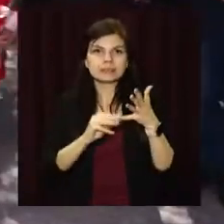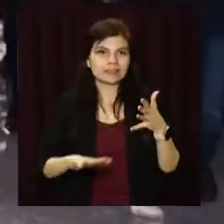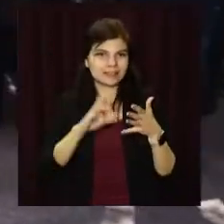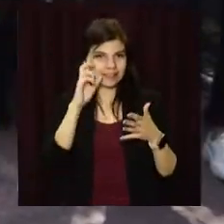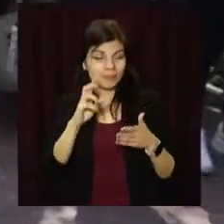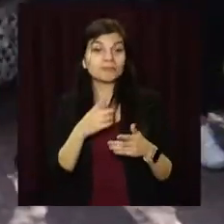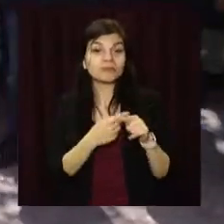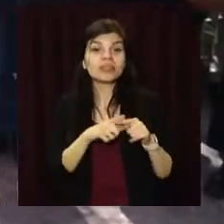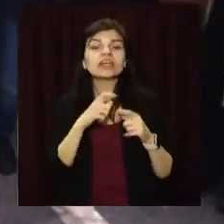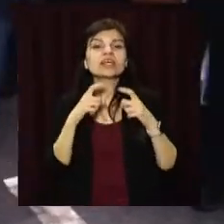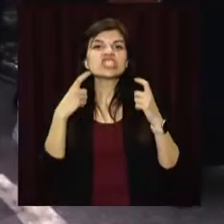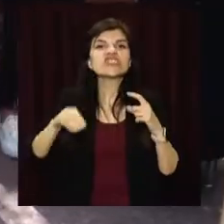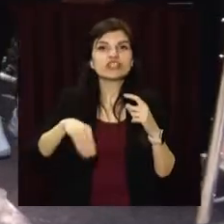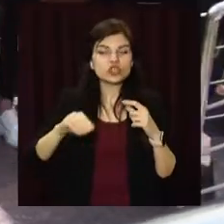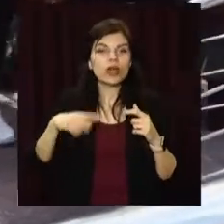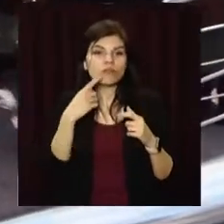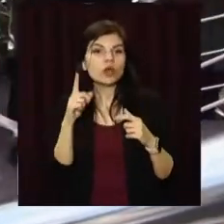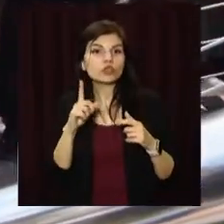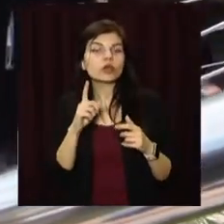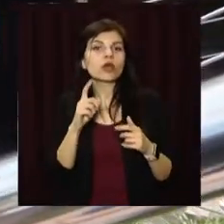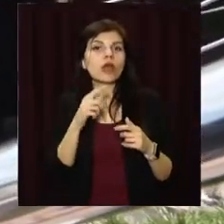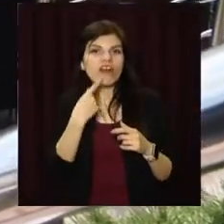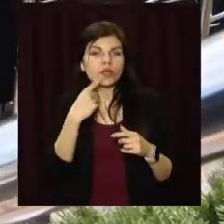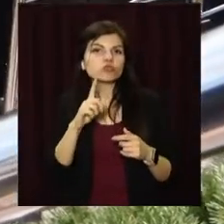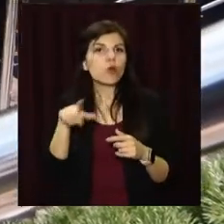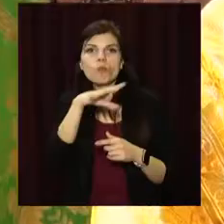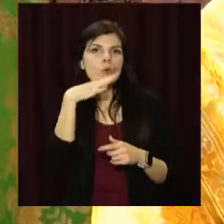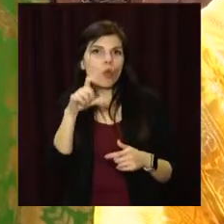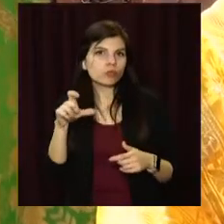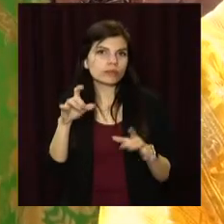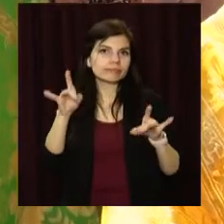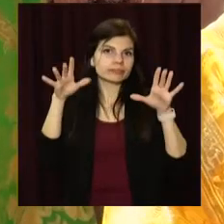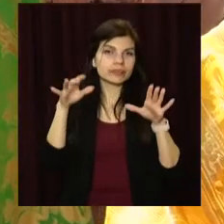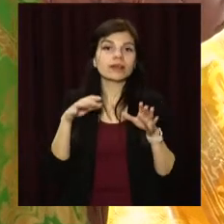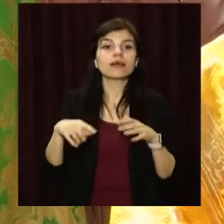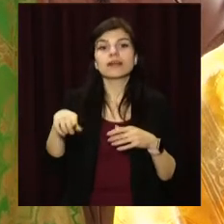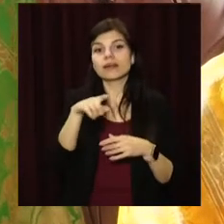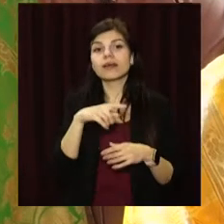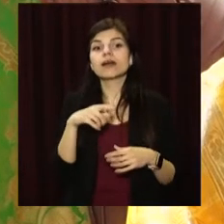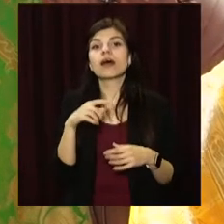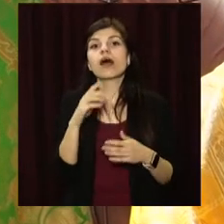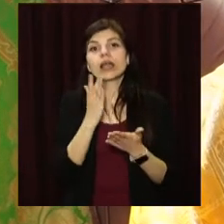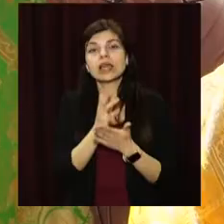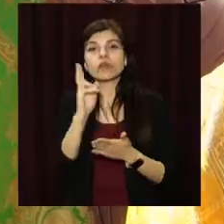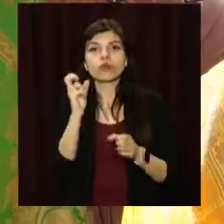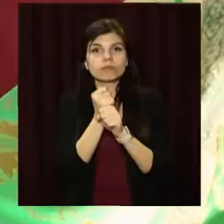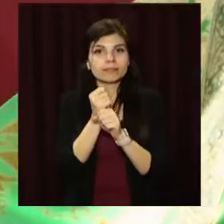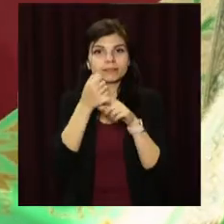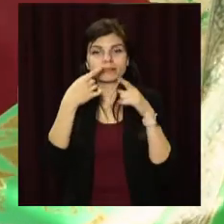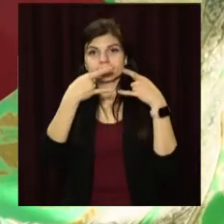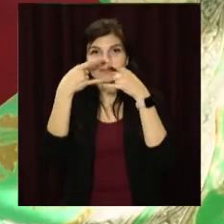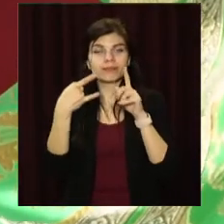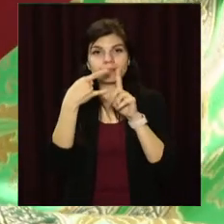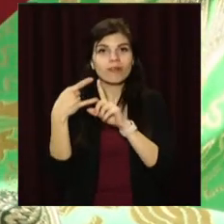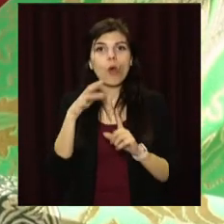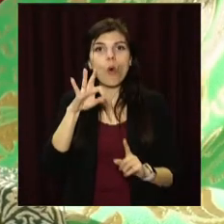священнослужителі, чимало прихожан все ж таки не прийшли до храму. Для них вже у багатьох релігійних осередках налагодили онлайн-трансляції